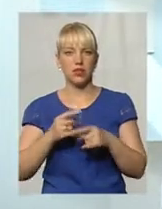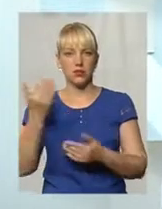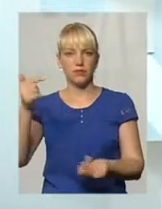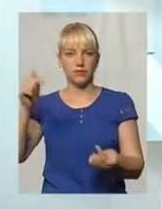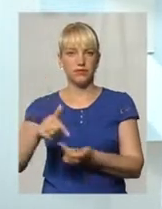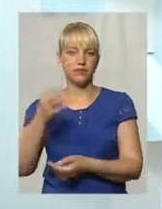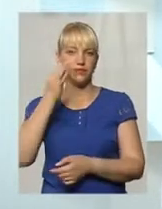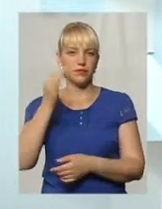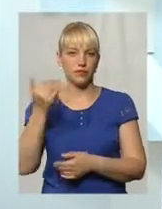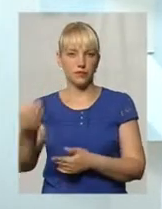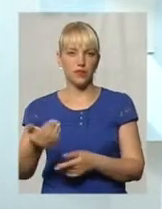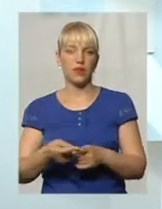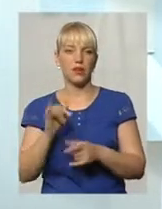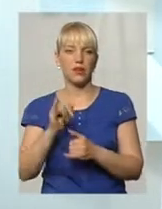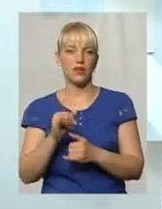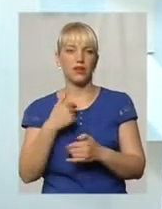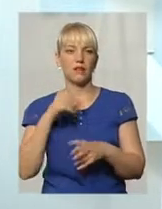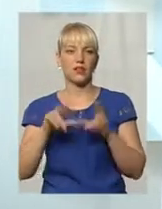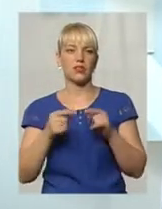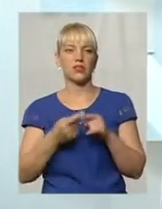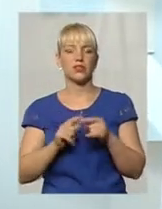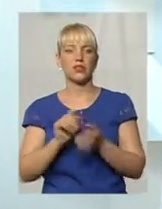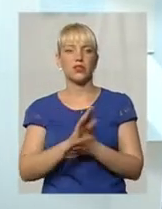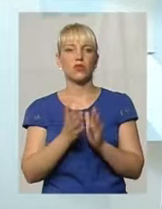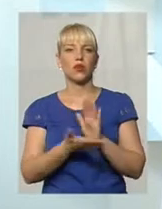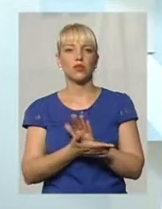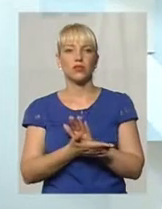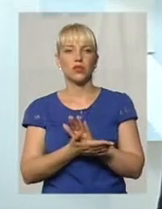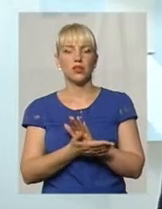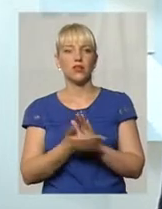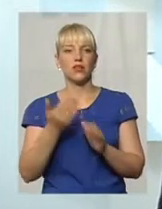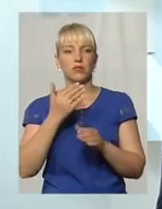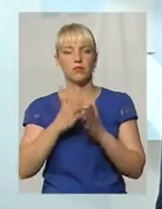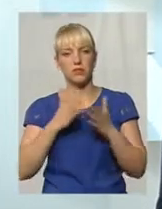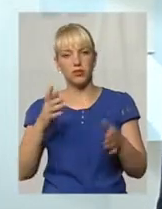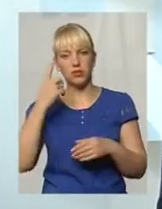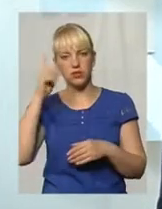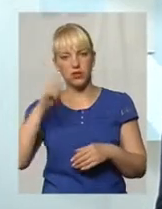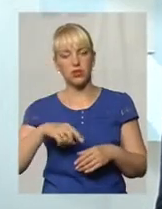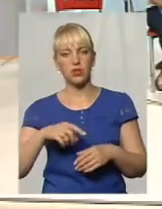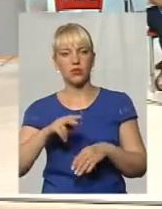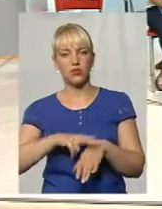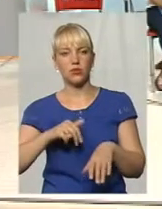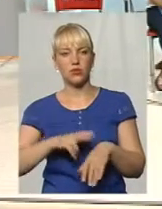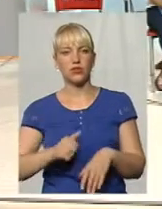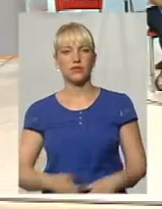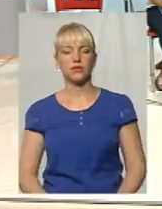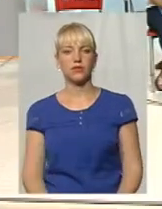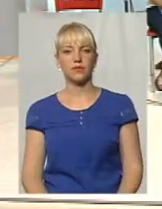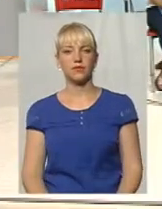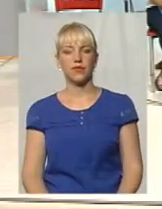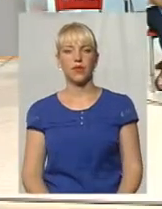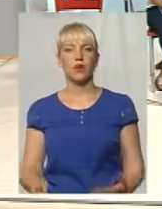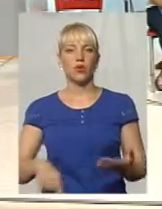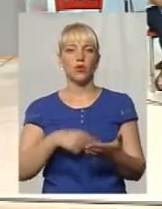я вважаю, що по цій ситуації володіють більш зізнаніщі. Пане Віде. В